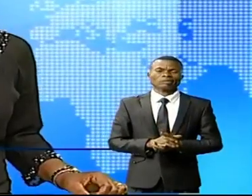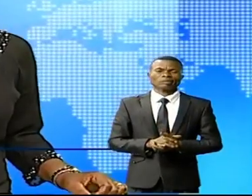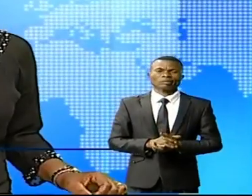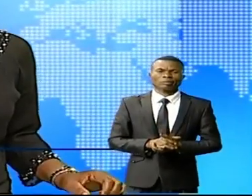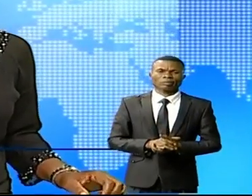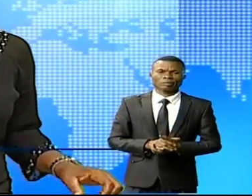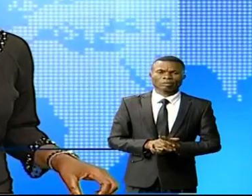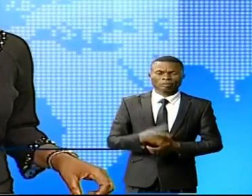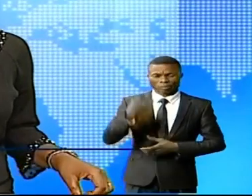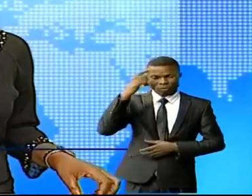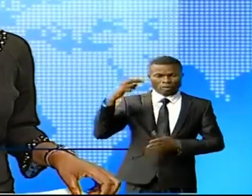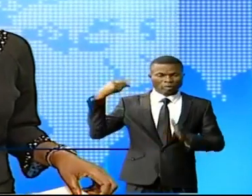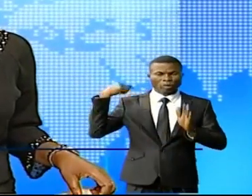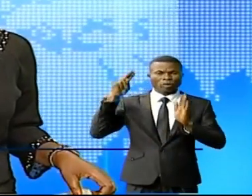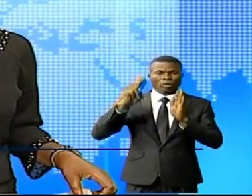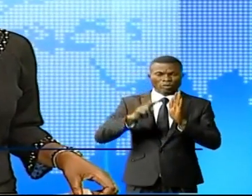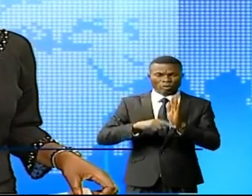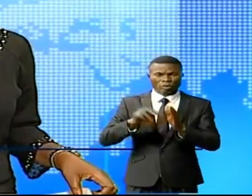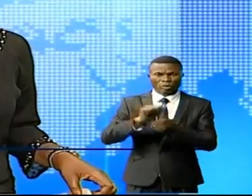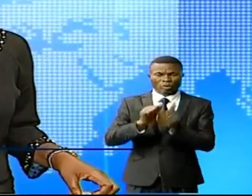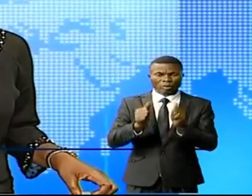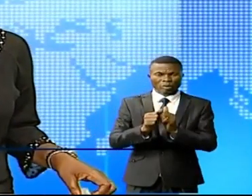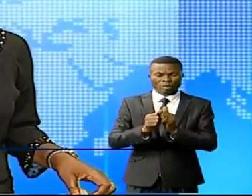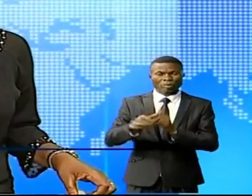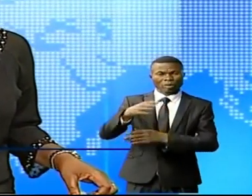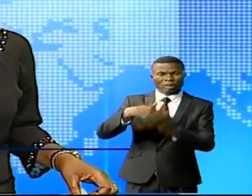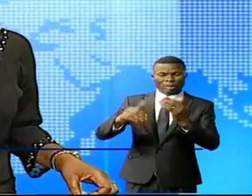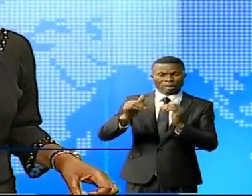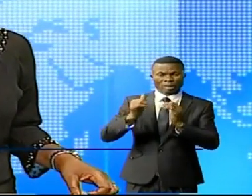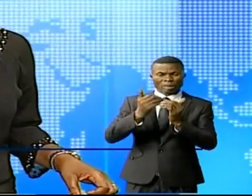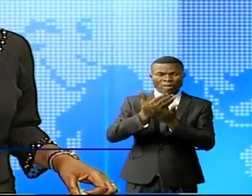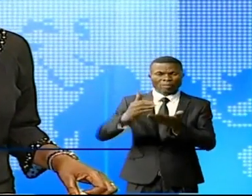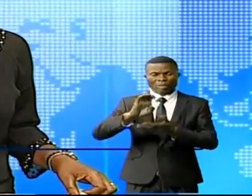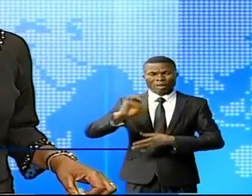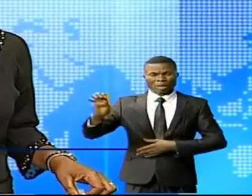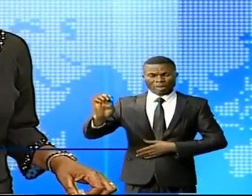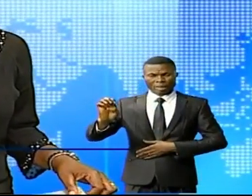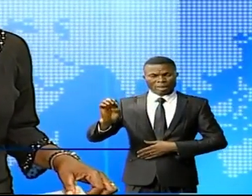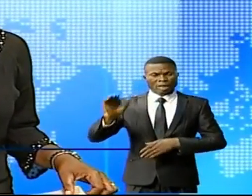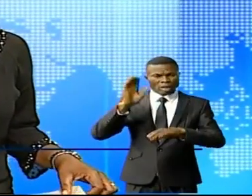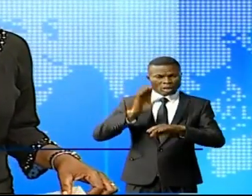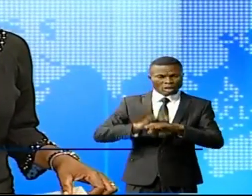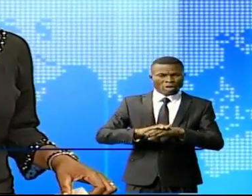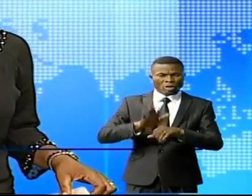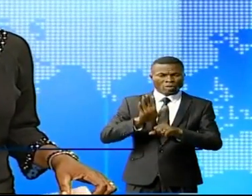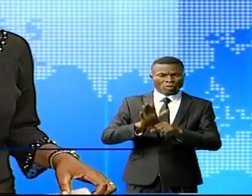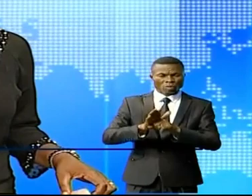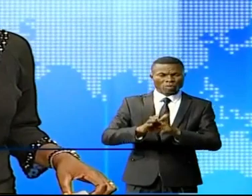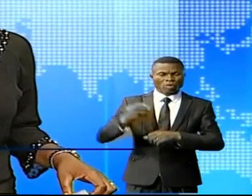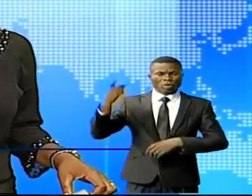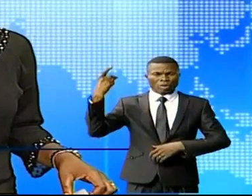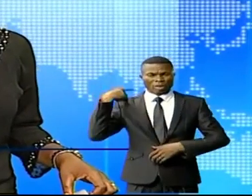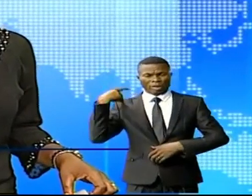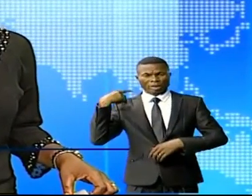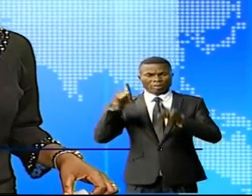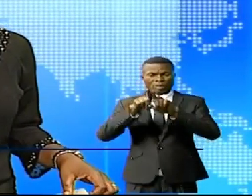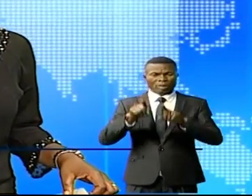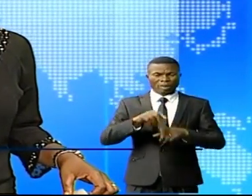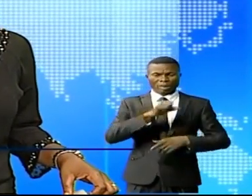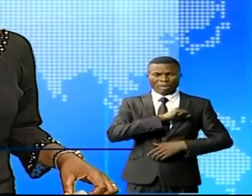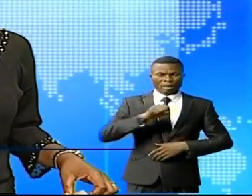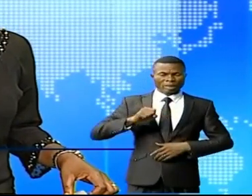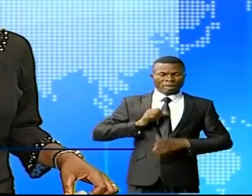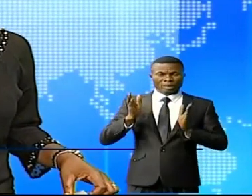Du côté du gouvernement, la situation d'insécurité dans la partie est préoccupe les ressortissants de ce coin. A l'exemple